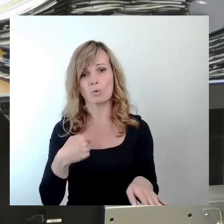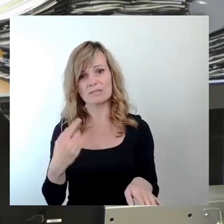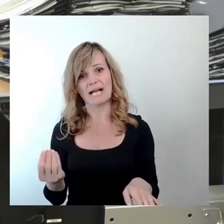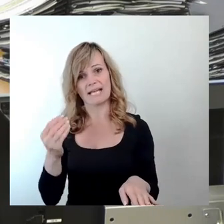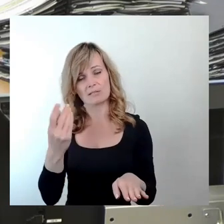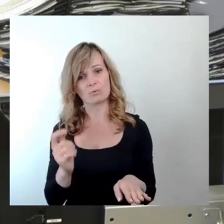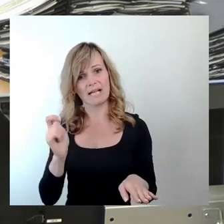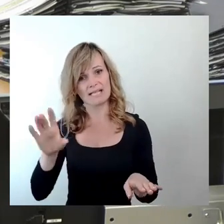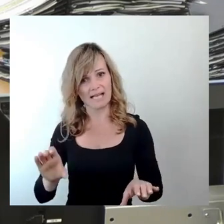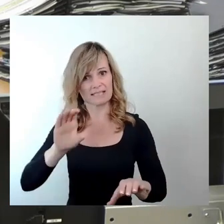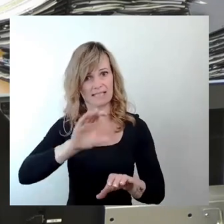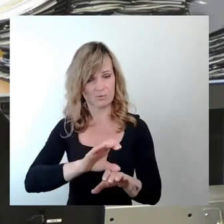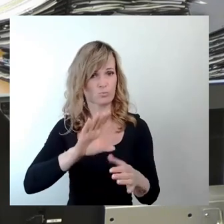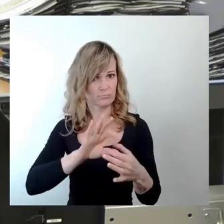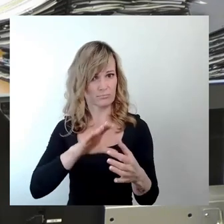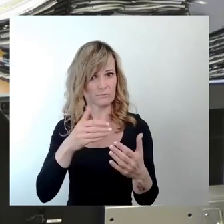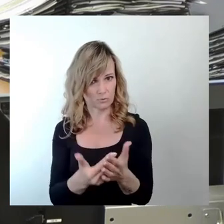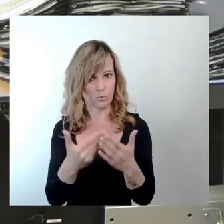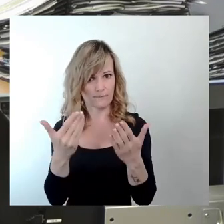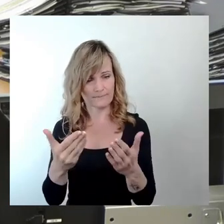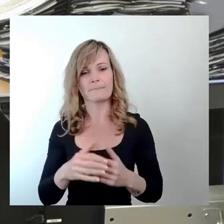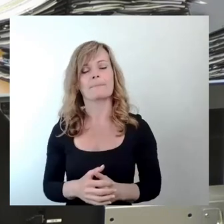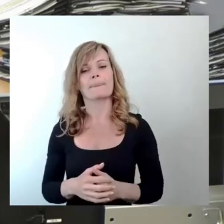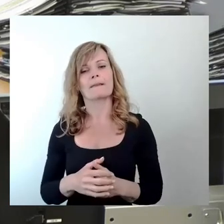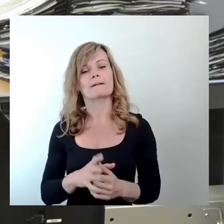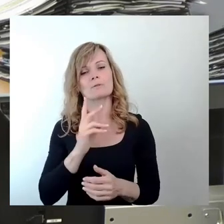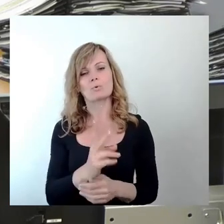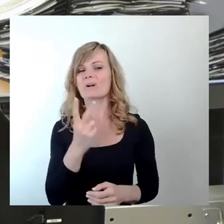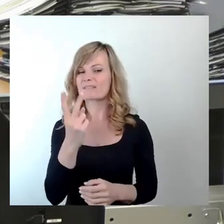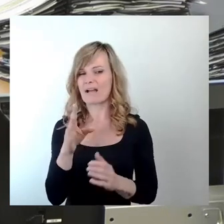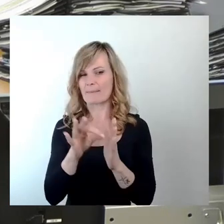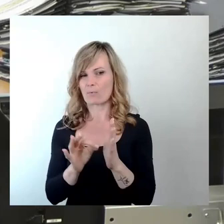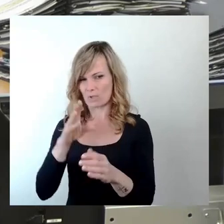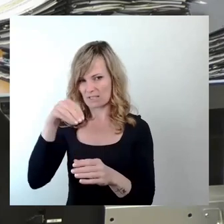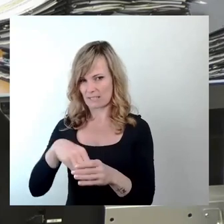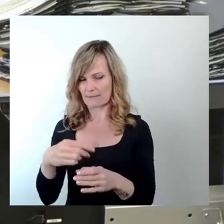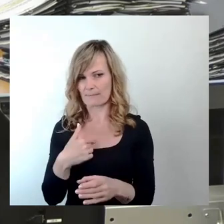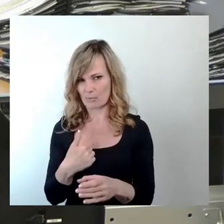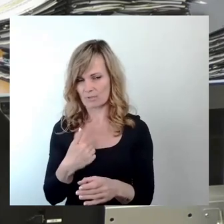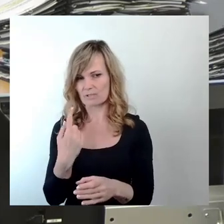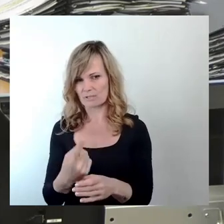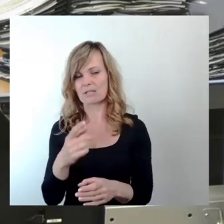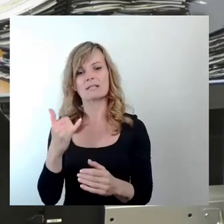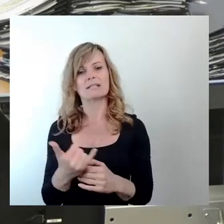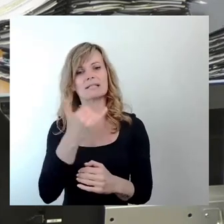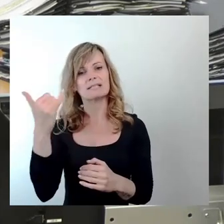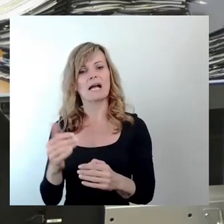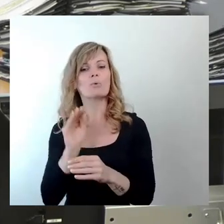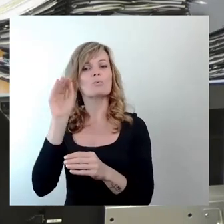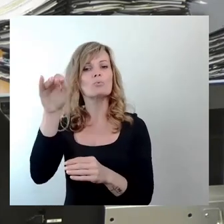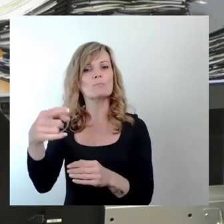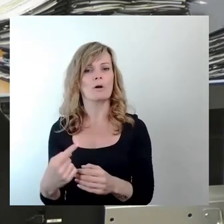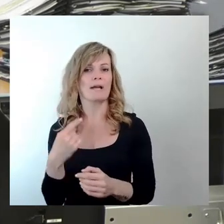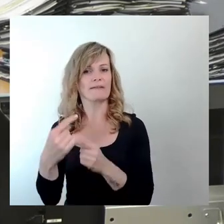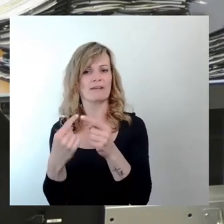schließt sich an den an und enthält noch zwei Punkte, die wir dieses Jahr hinausweisen und die Entwicklung der Flächen und